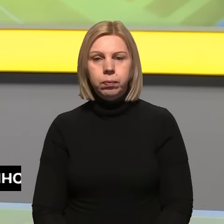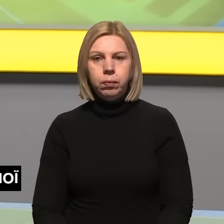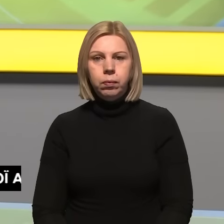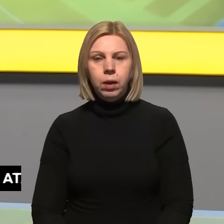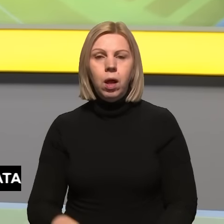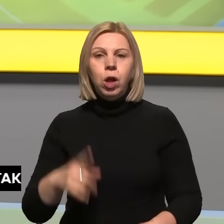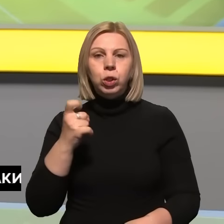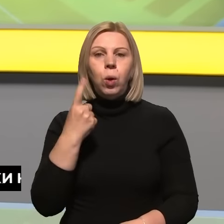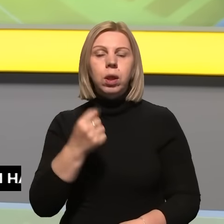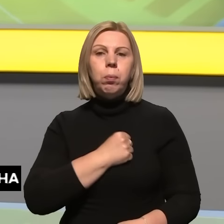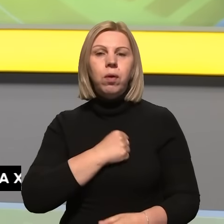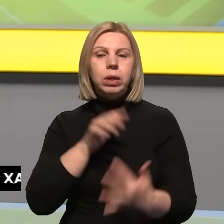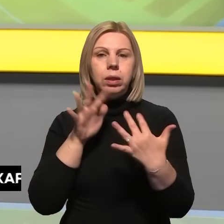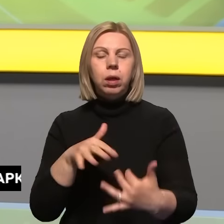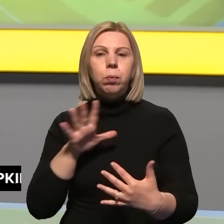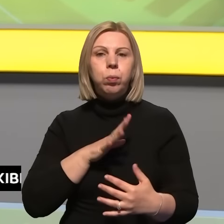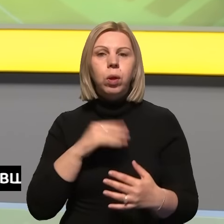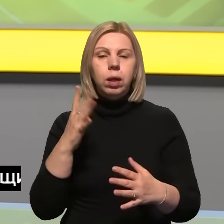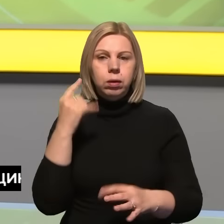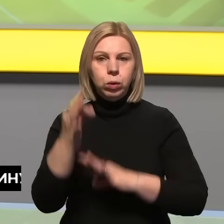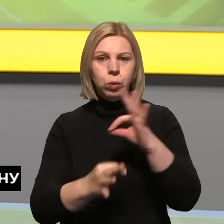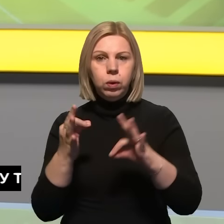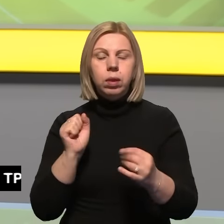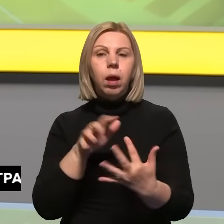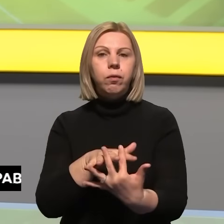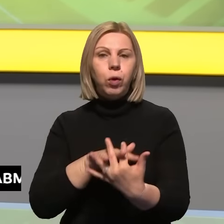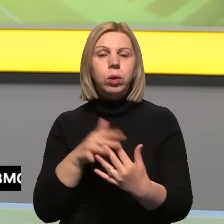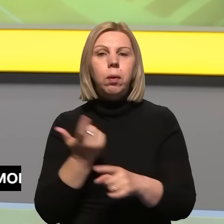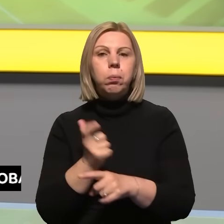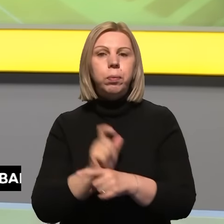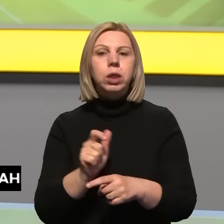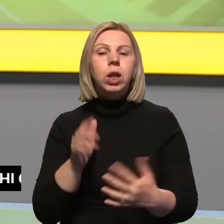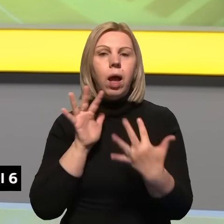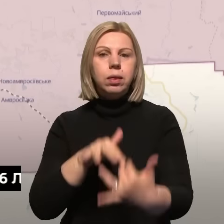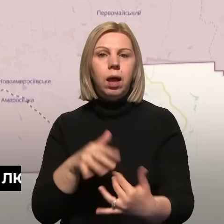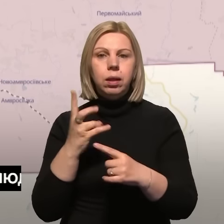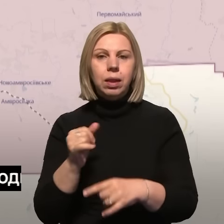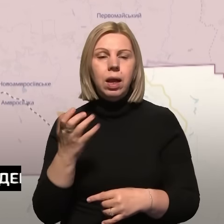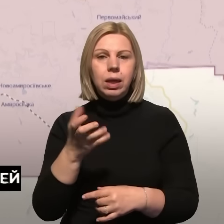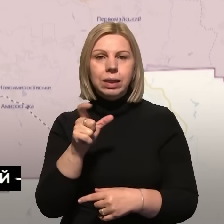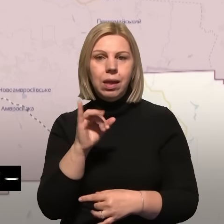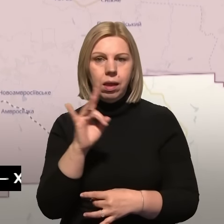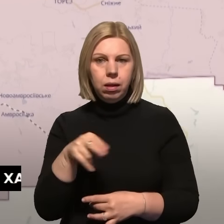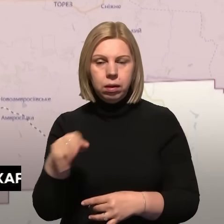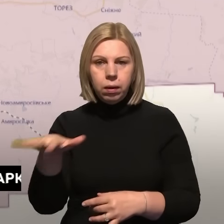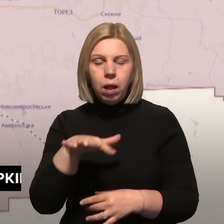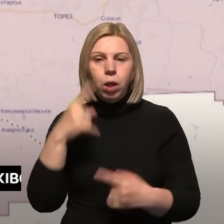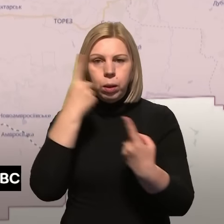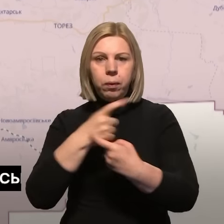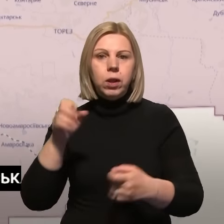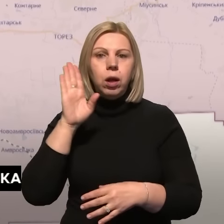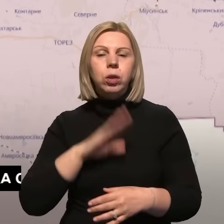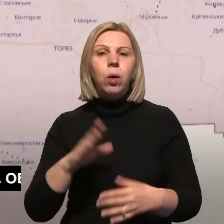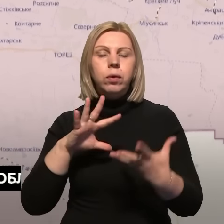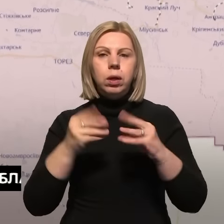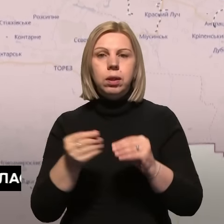101 бойове зіткнення відбулося протягом минулої доби на фронті. Найбільше відбитих атак фіксують на східному напрямку. Про це повідомили у ранковому